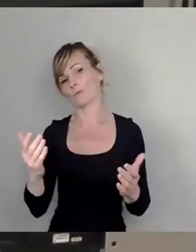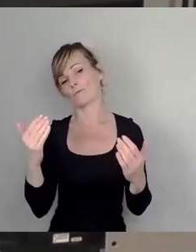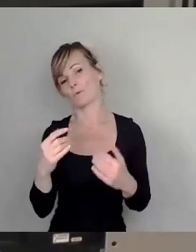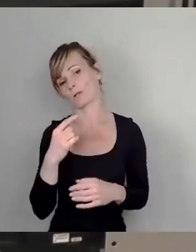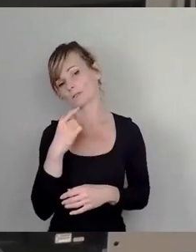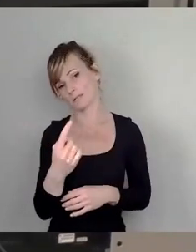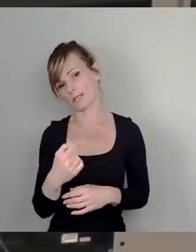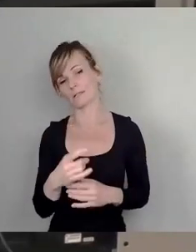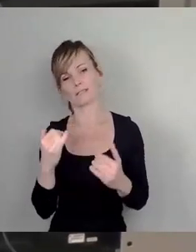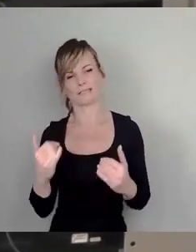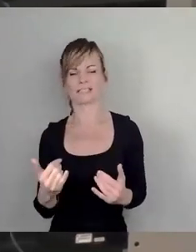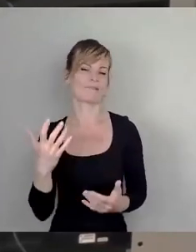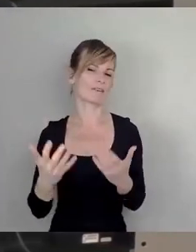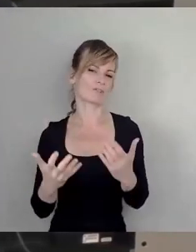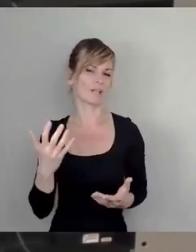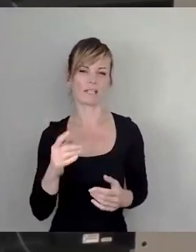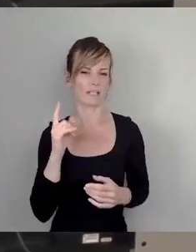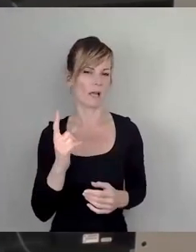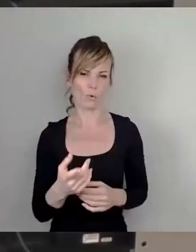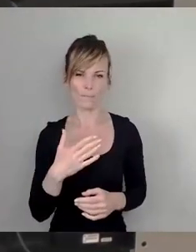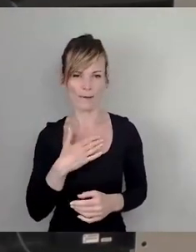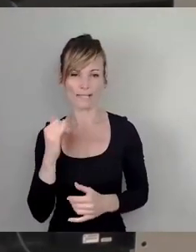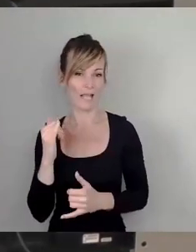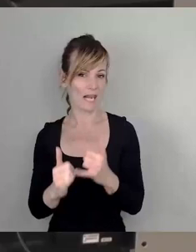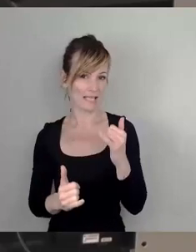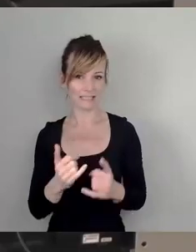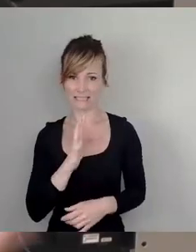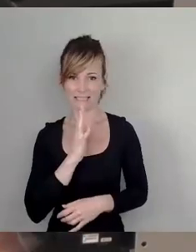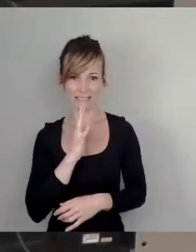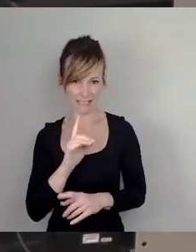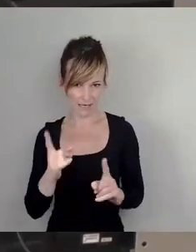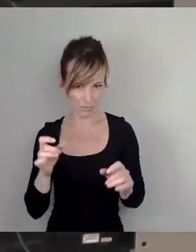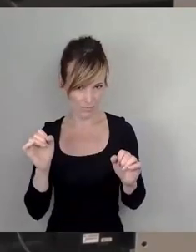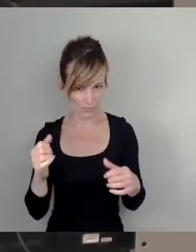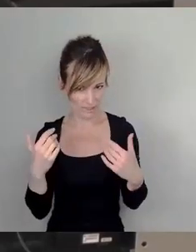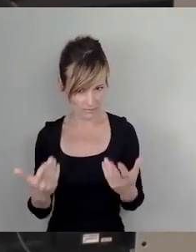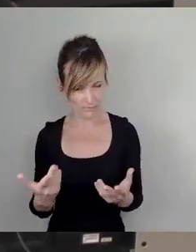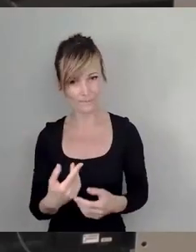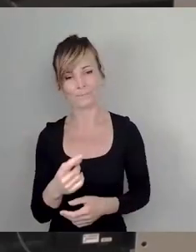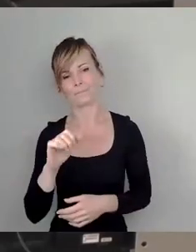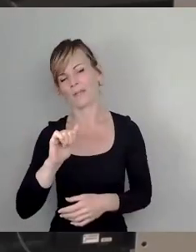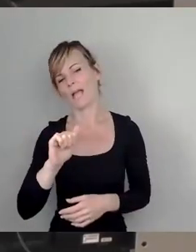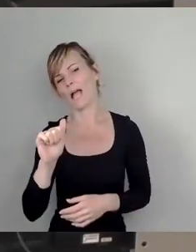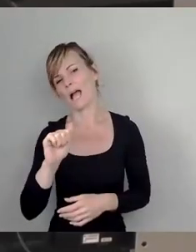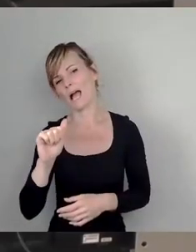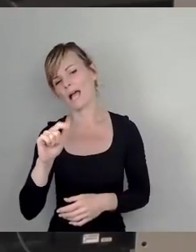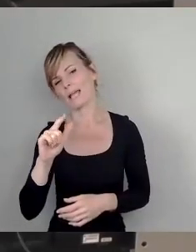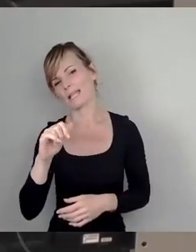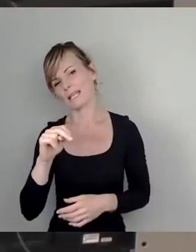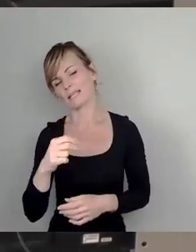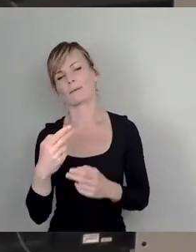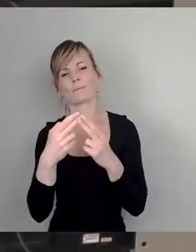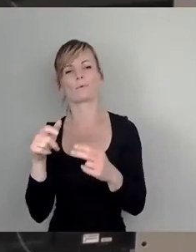das wird jetzt ja wahrscheinlich auch hier meine allerletzte Rede sein. Aileen Mühlbach hat es schon erwähnt, ich wünsche dem